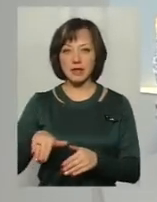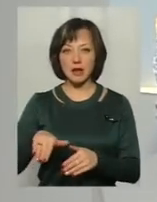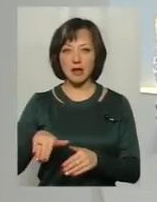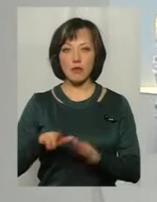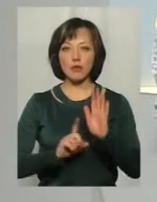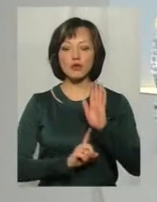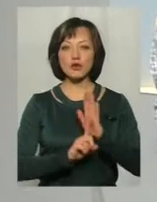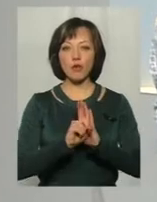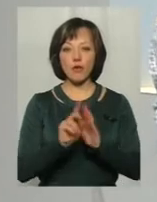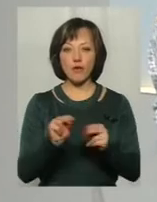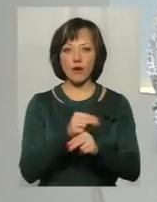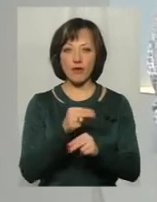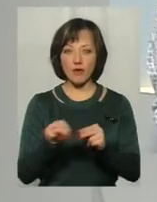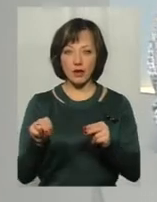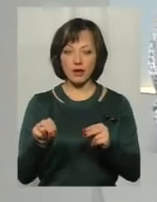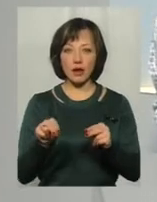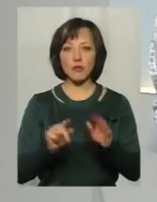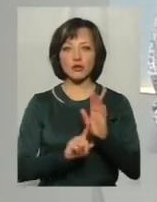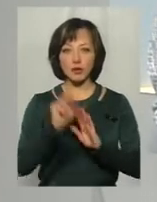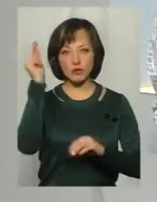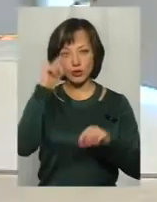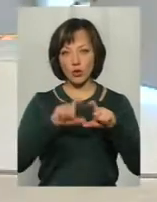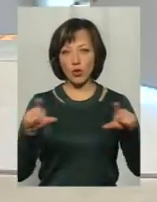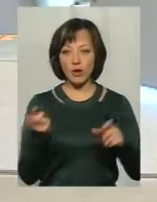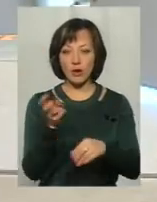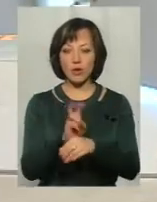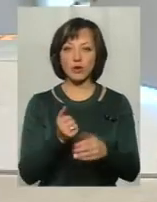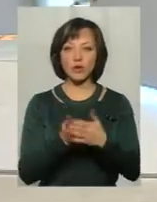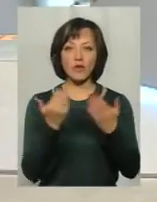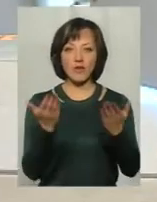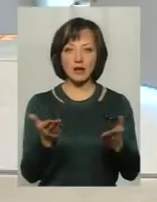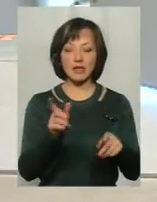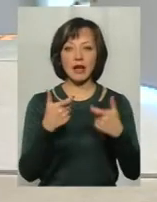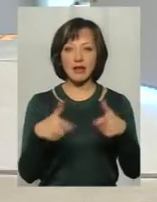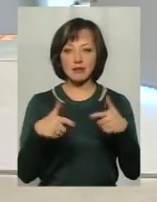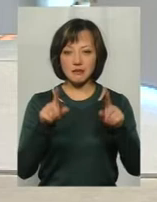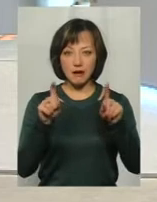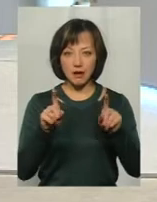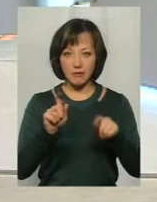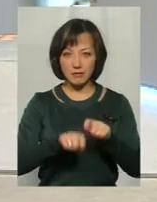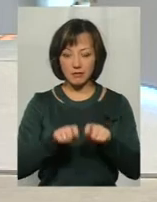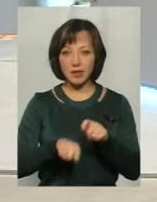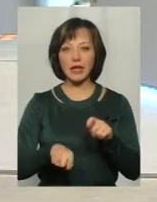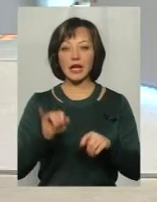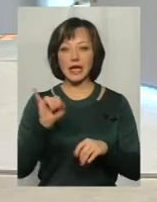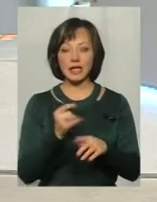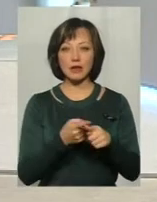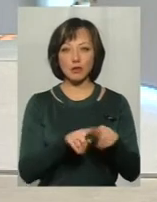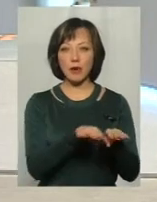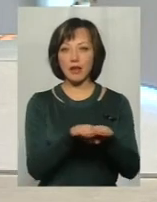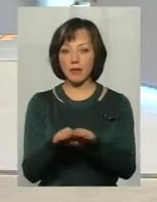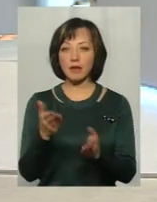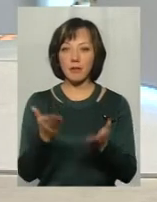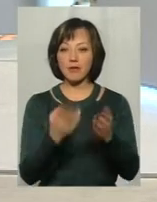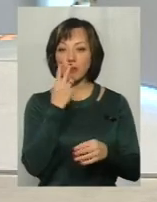Після початкового виховання, початкової школи, діти приходять до вас. Ви влаштовуєте їм іспит. І вже на цьому етапі,